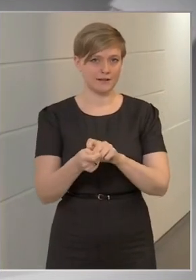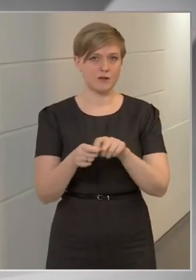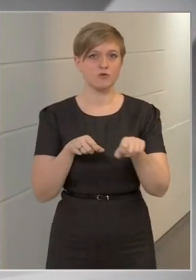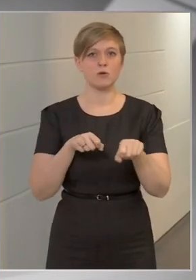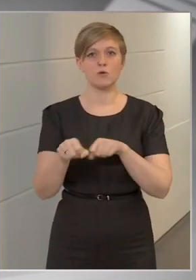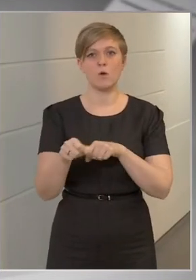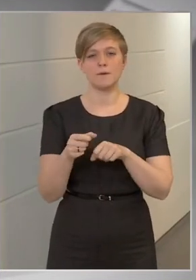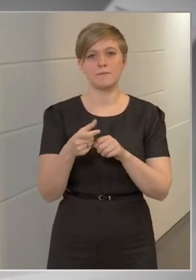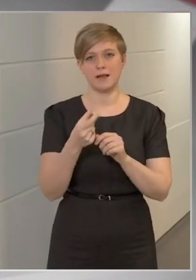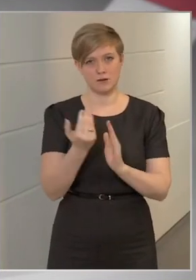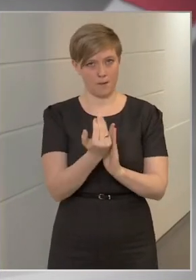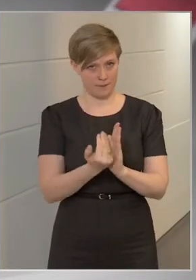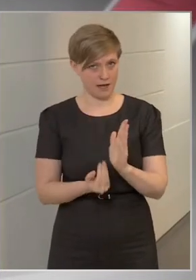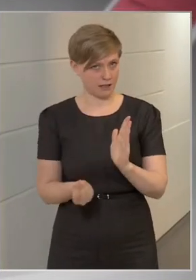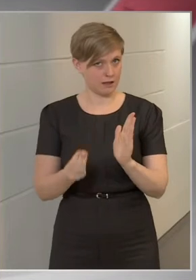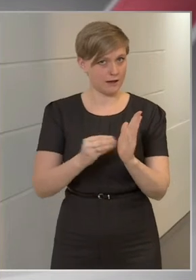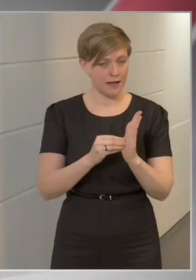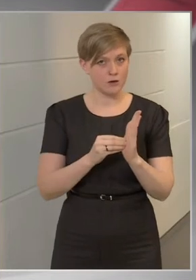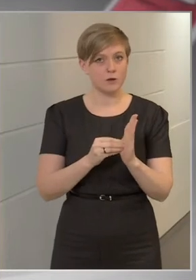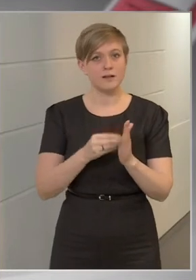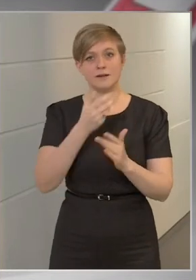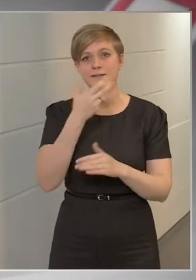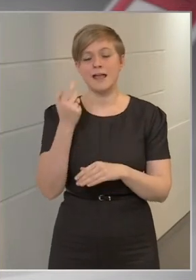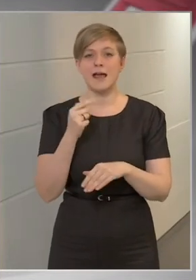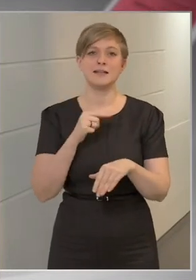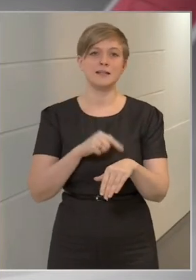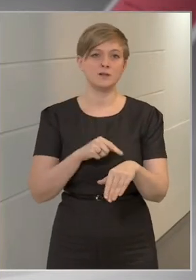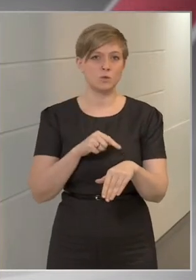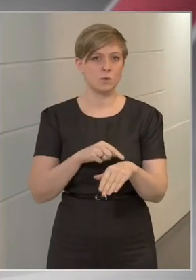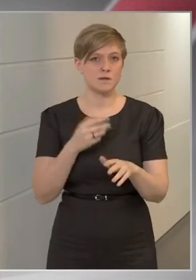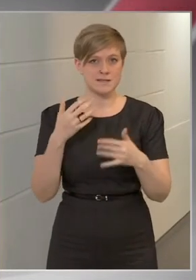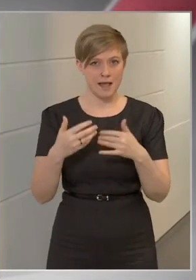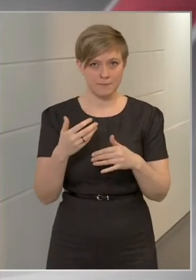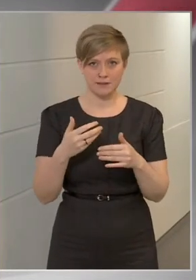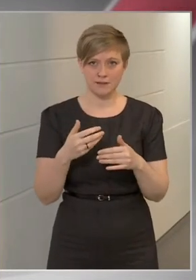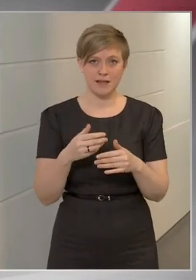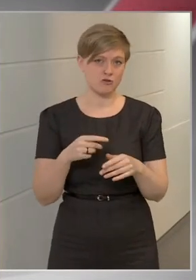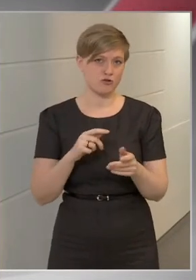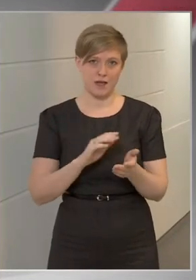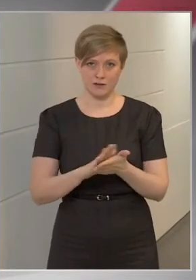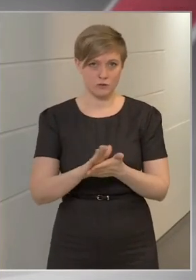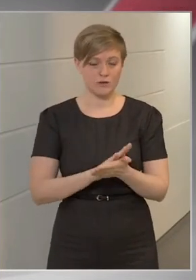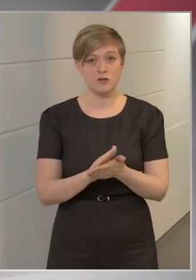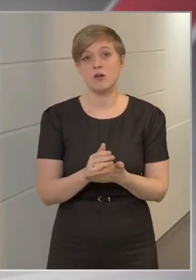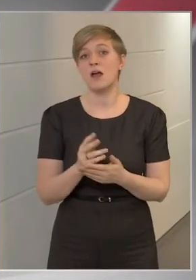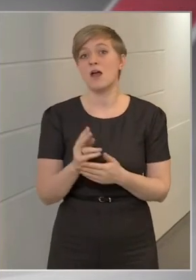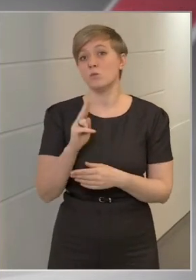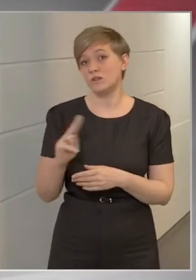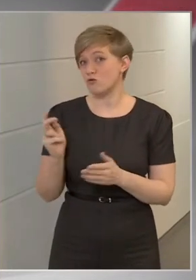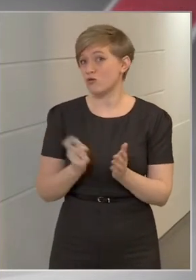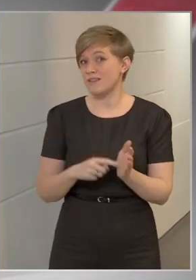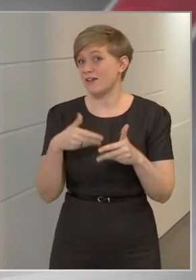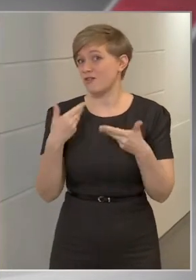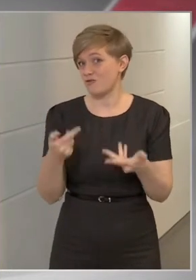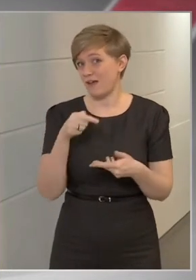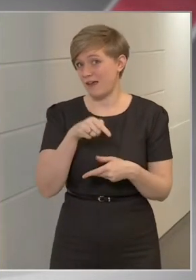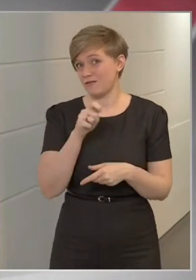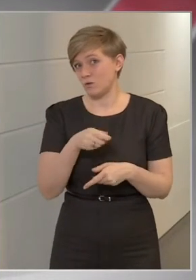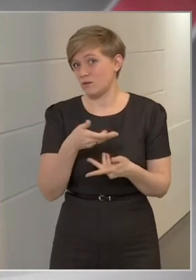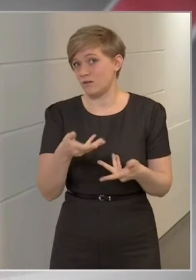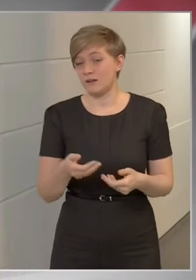a kormány napirendjére kerül-e a nyári időszámítás eltörlésének ügye, illetve uniós kötelezettsége a döntés a kérdésben?